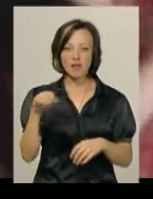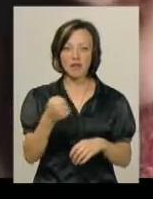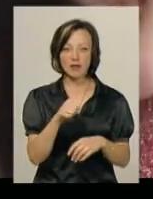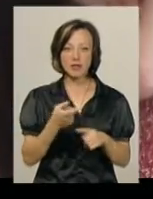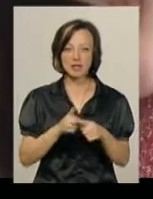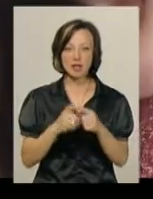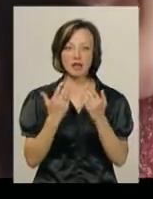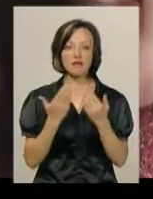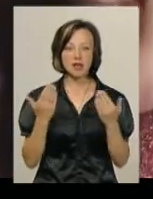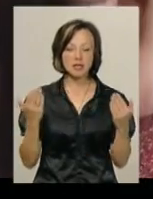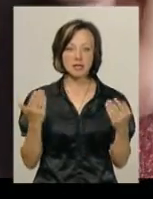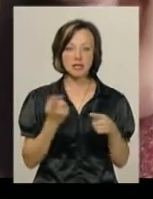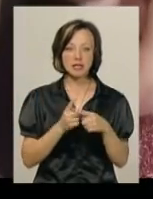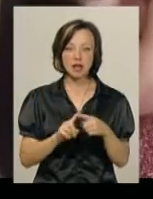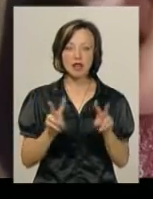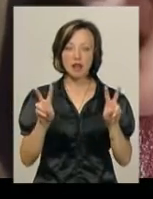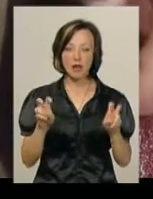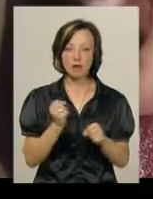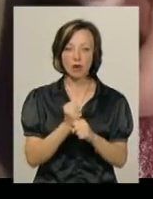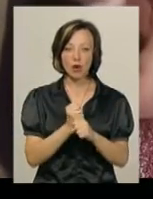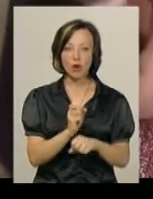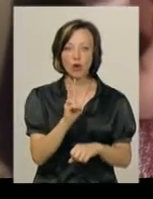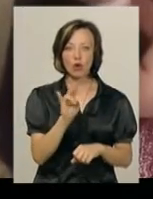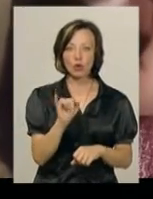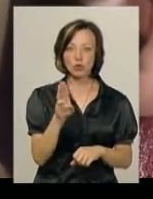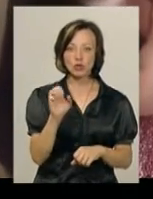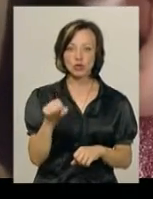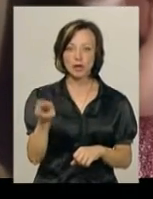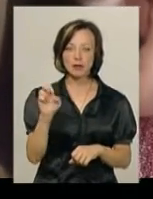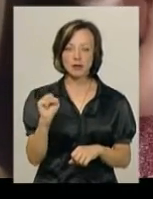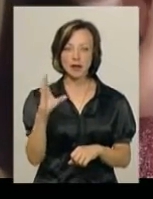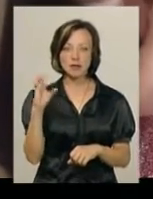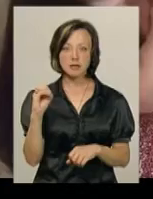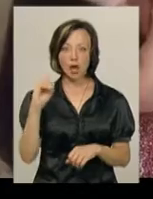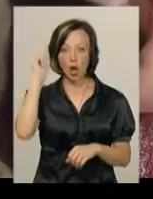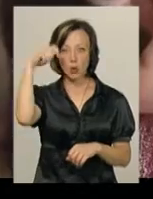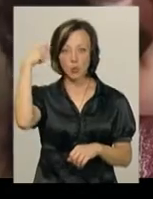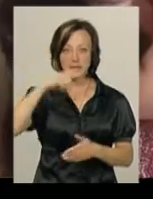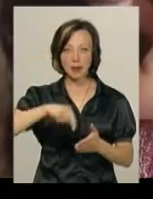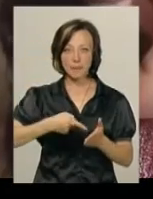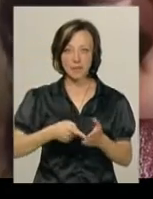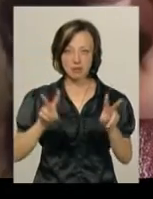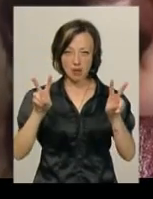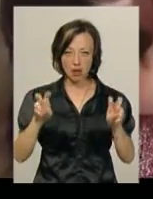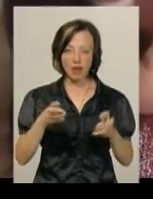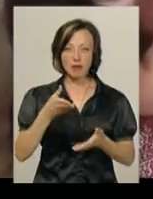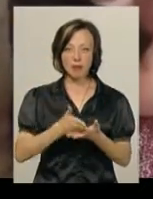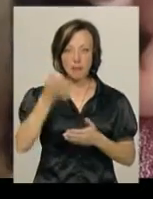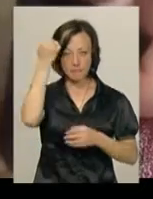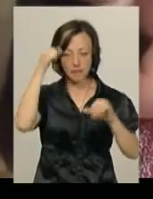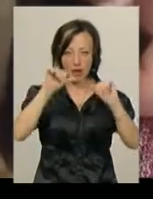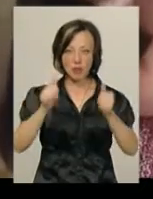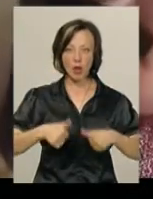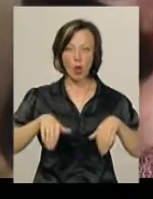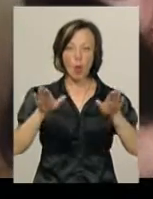цієї виставки. Це назва цієї роботи – кушадаси. Кушадаси – це назва турецького міста, де знаходиться пам'ятник